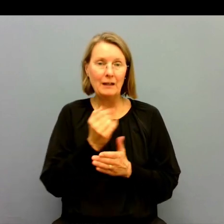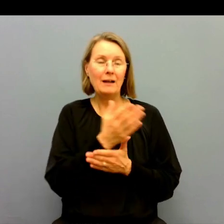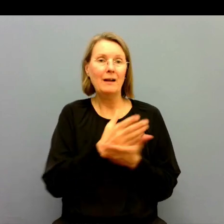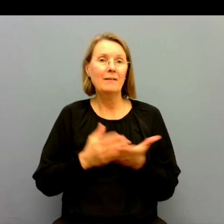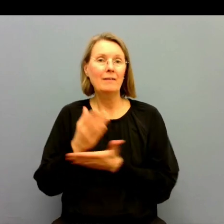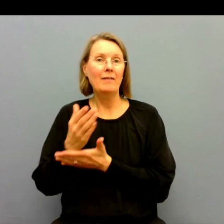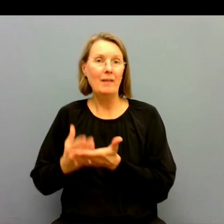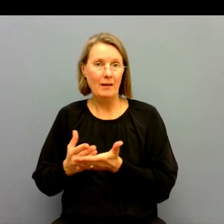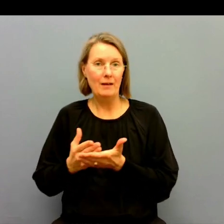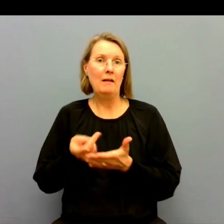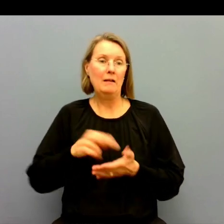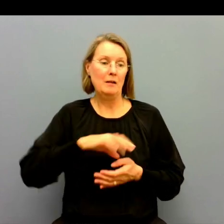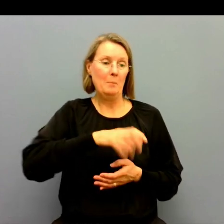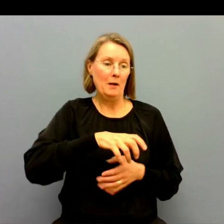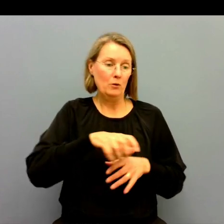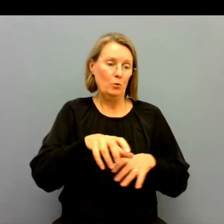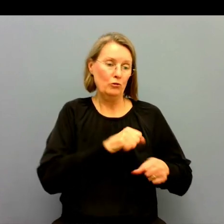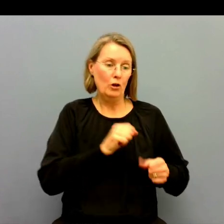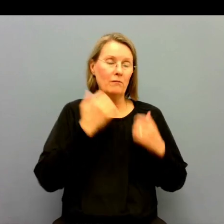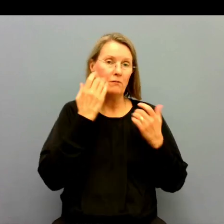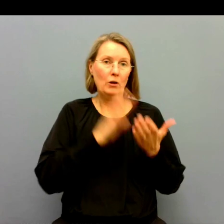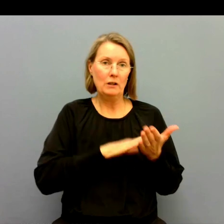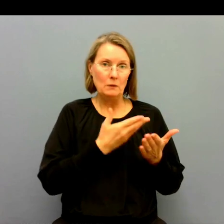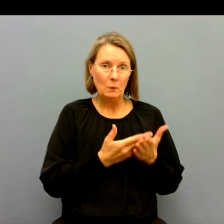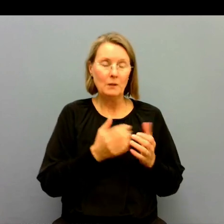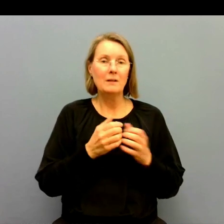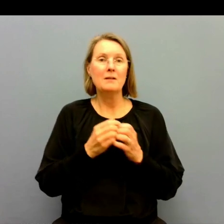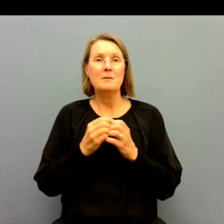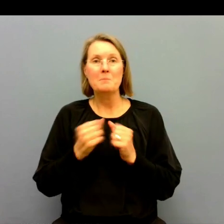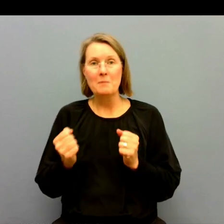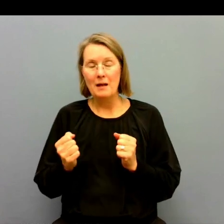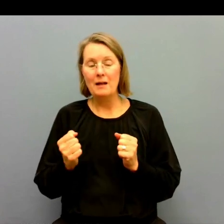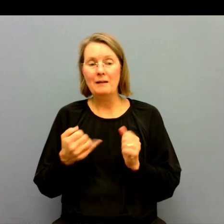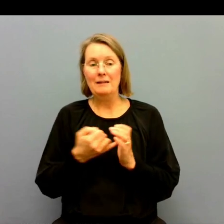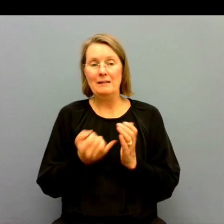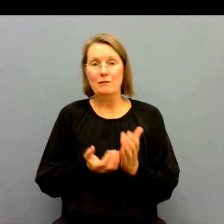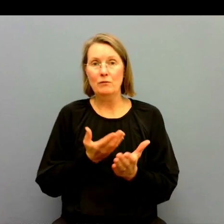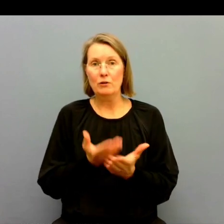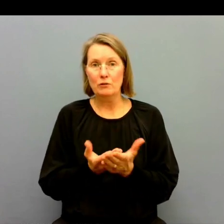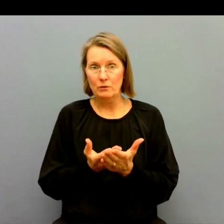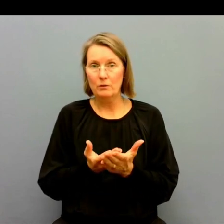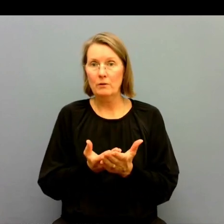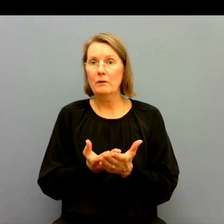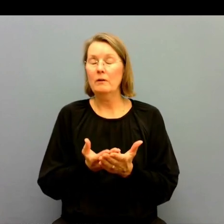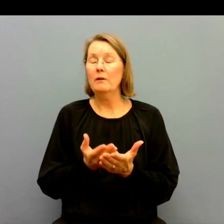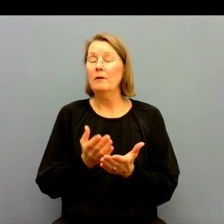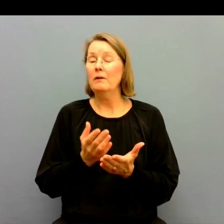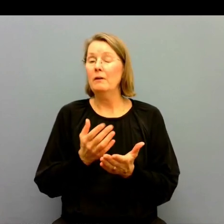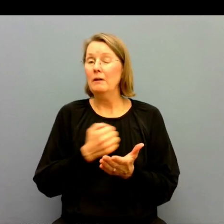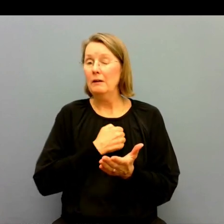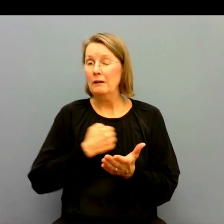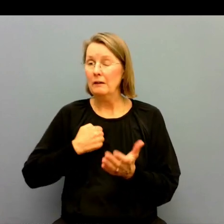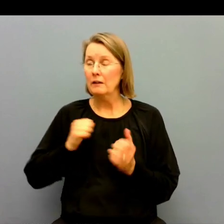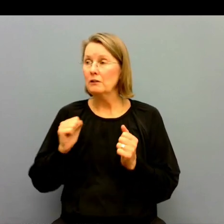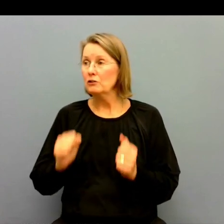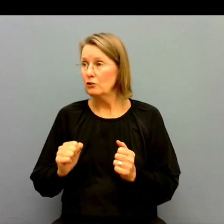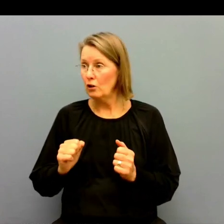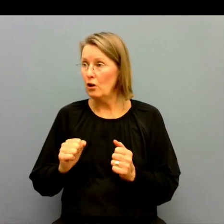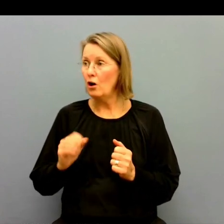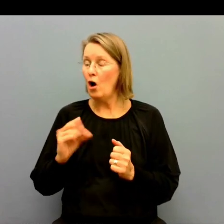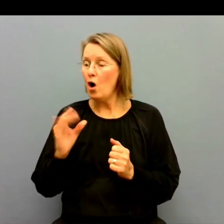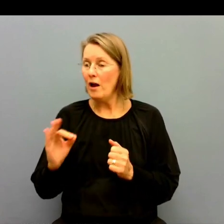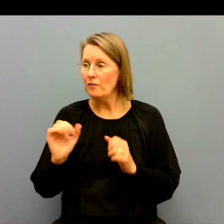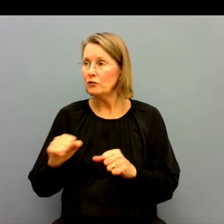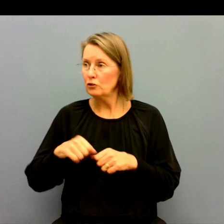fortfarande vara så att regionerna då står för vardagstolkningar. Men det som den föranslås är ju att arbetsmedlingen skulle få ansvar för